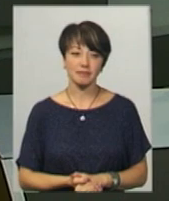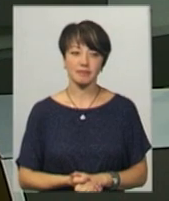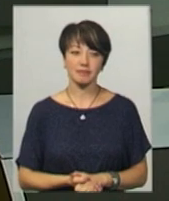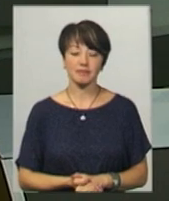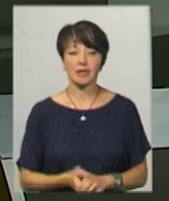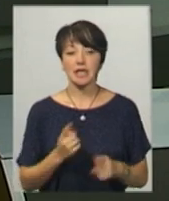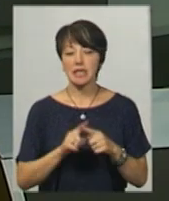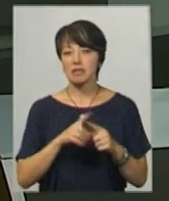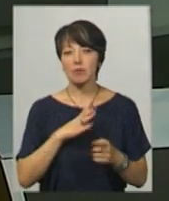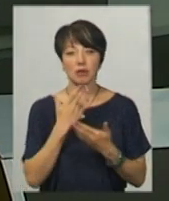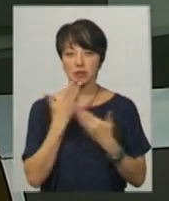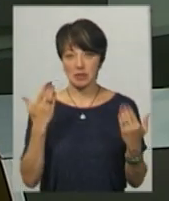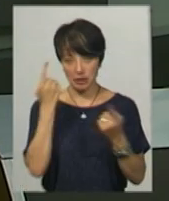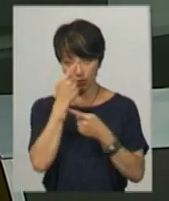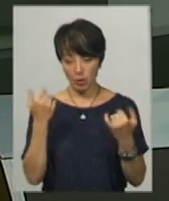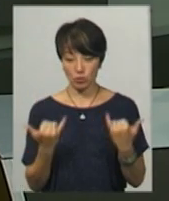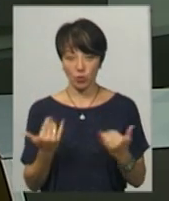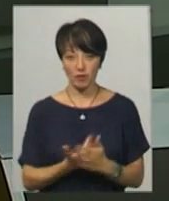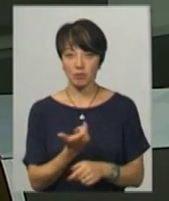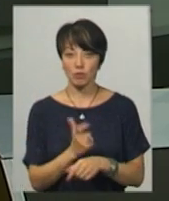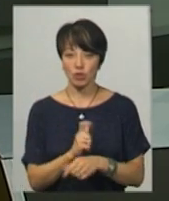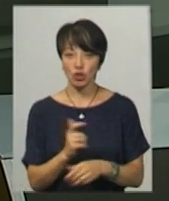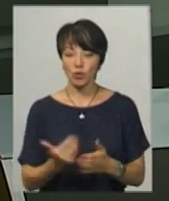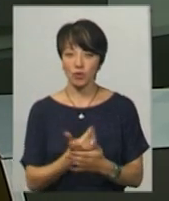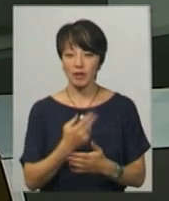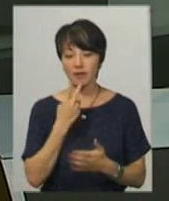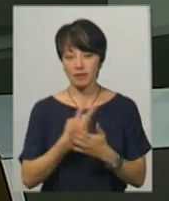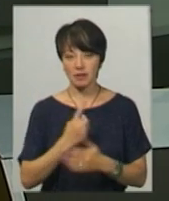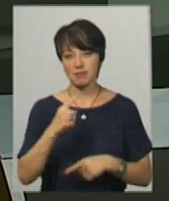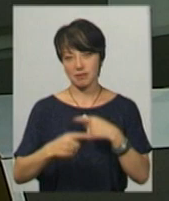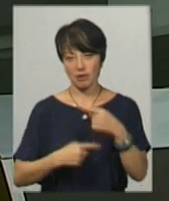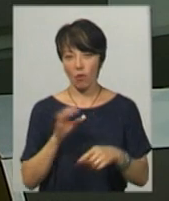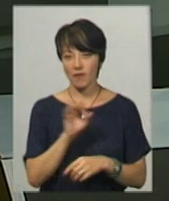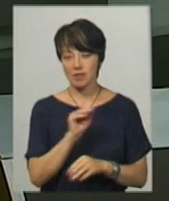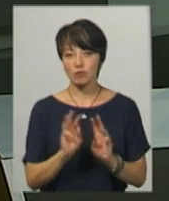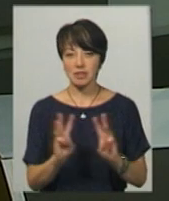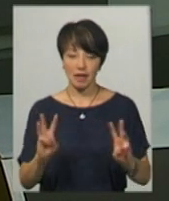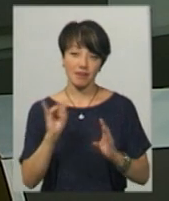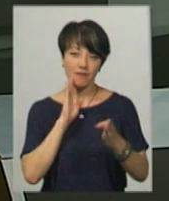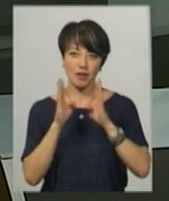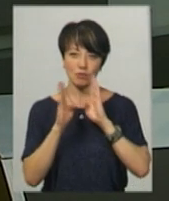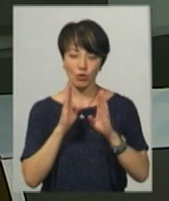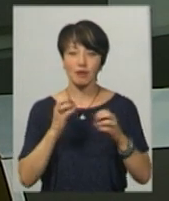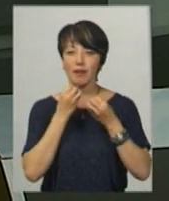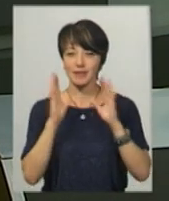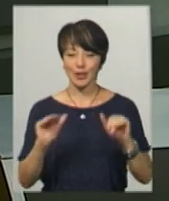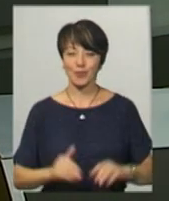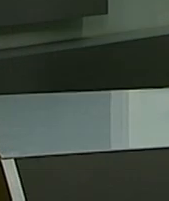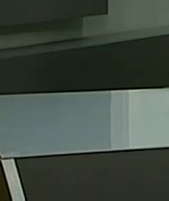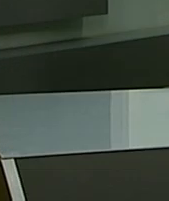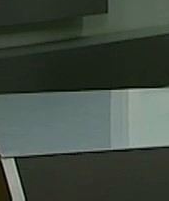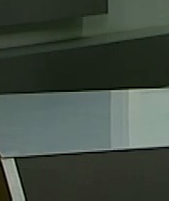Це була остання інформація цього випуску. Більше новин дивіться на нашому офіційному сайті та сторінці у Фейсбук. На все добре.